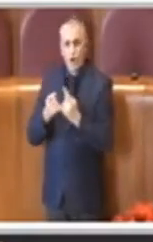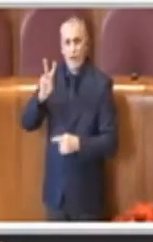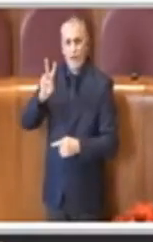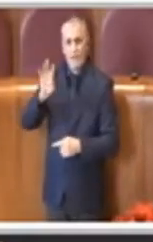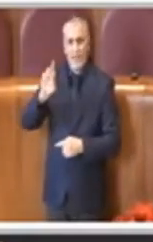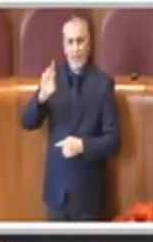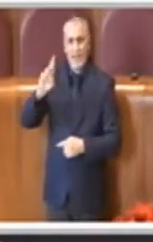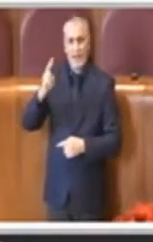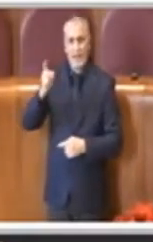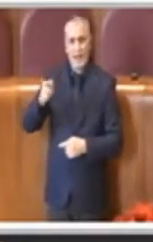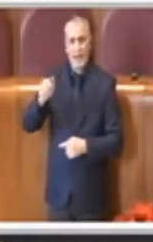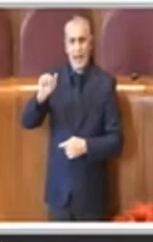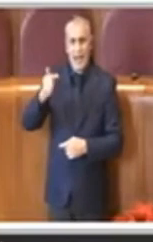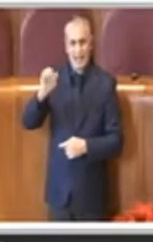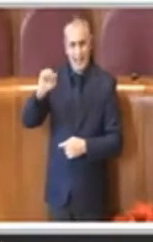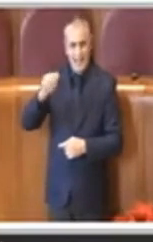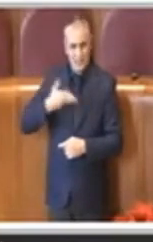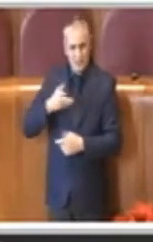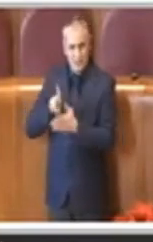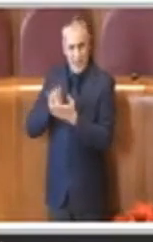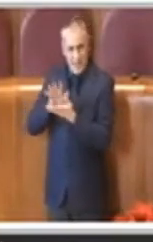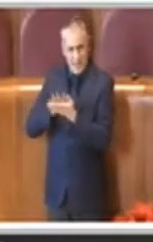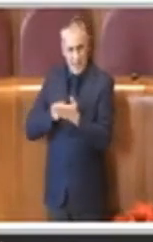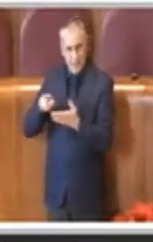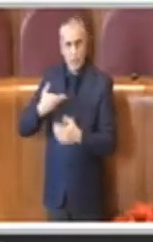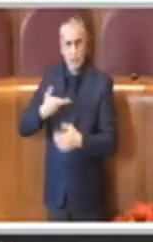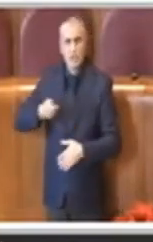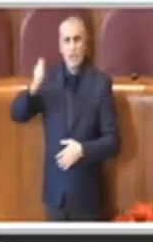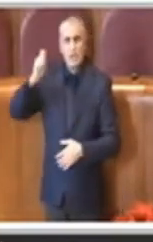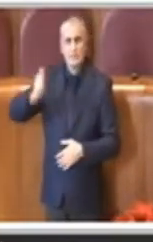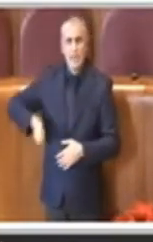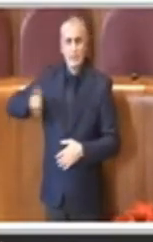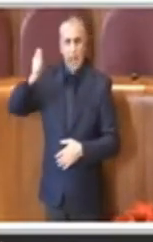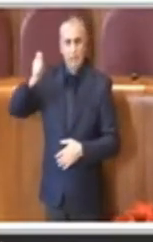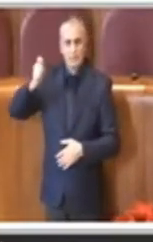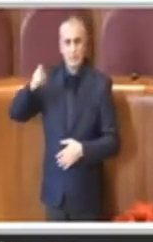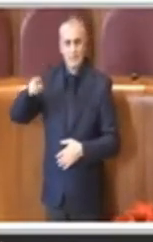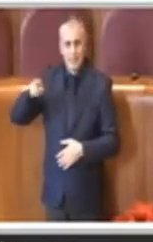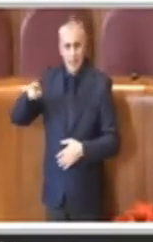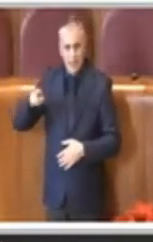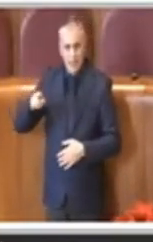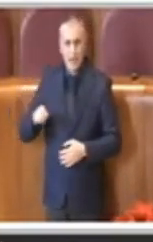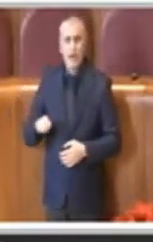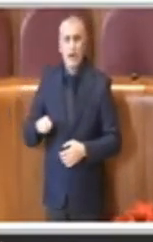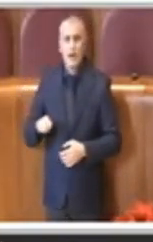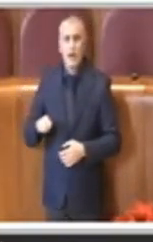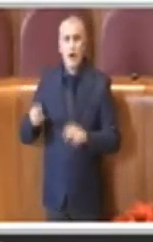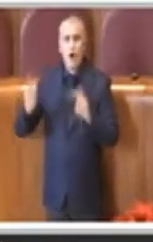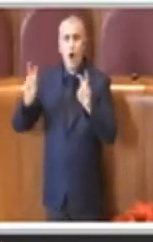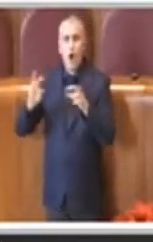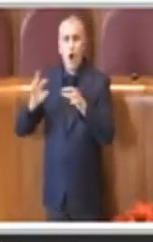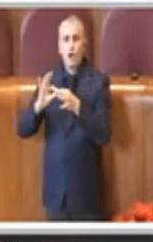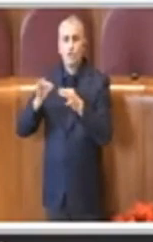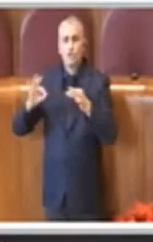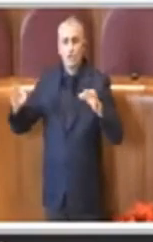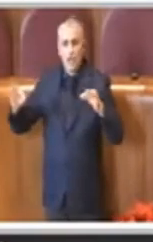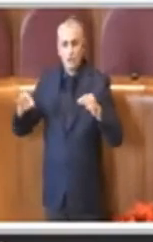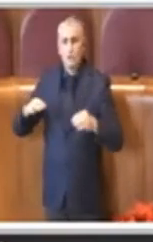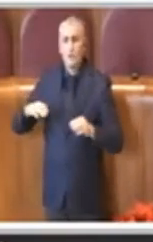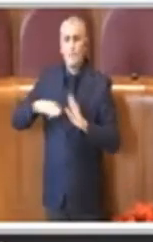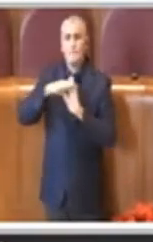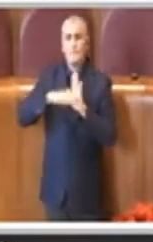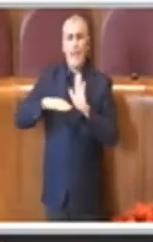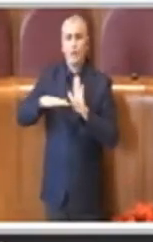sentenza che appunto vede come oggetto il piano di Tor Vergata.